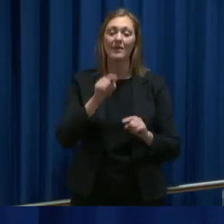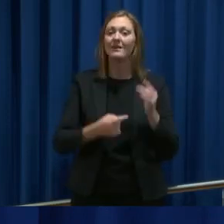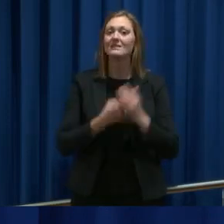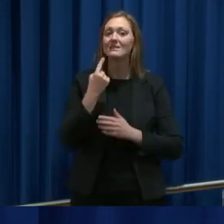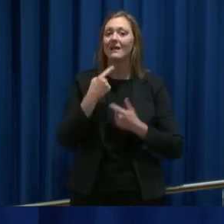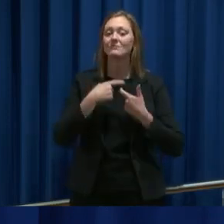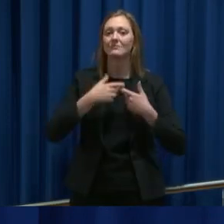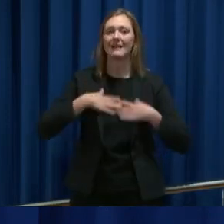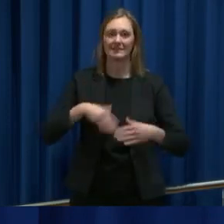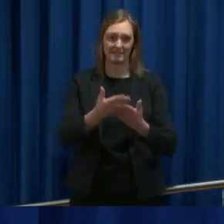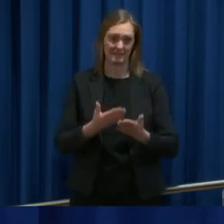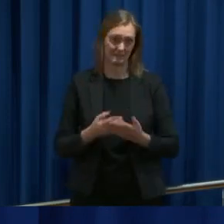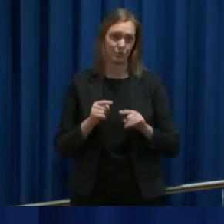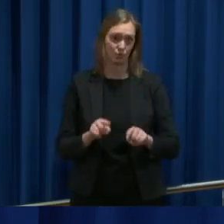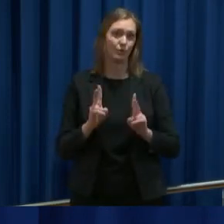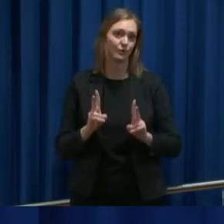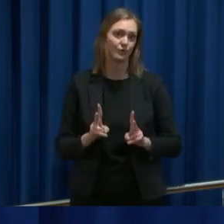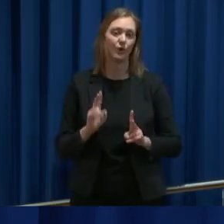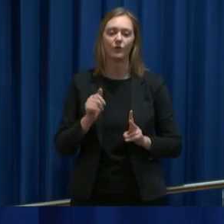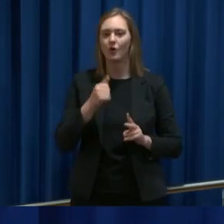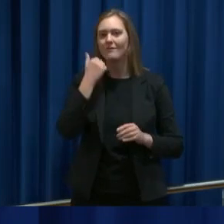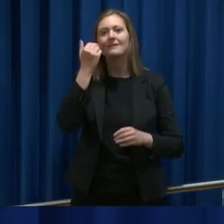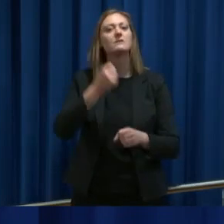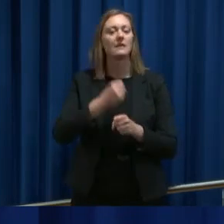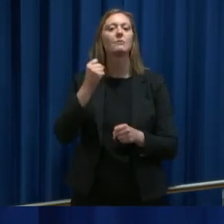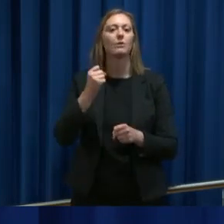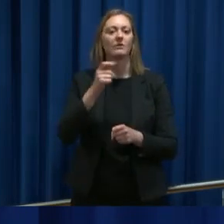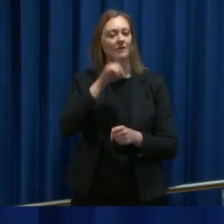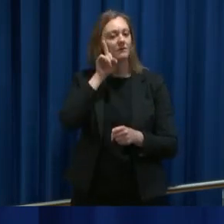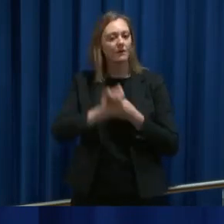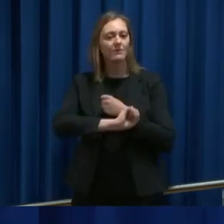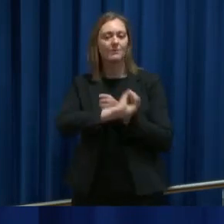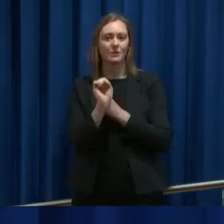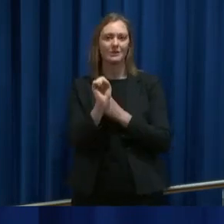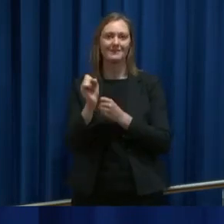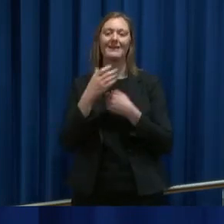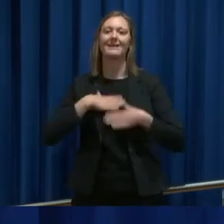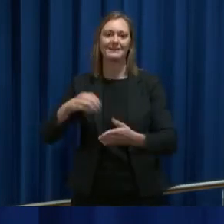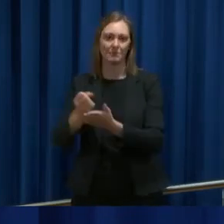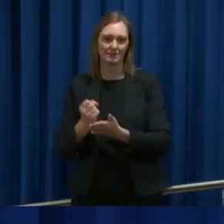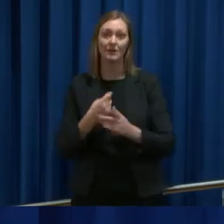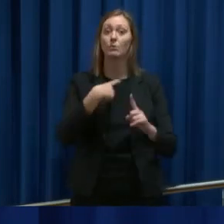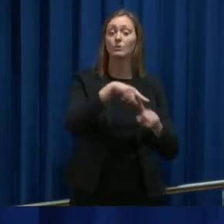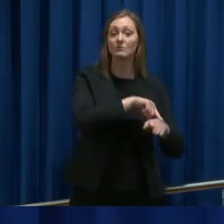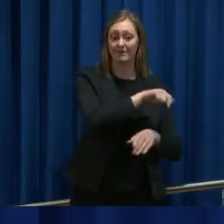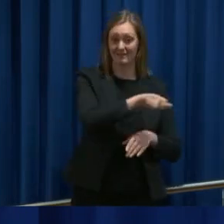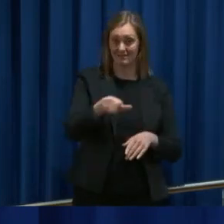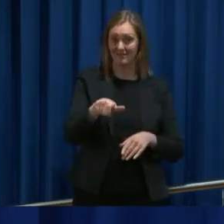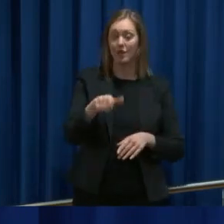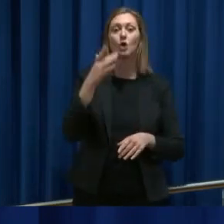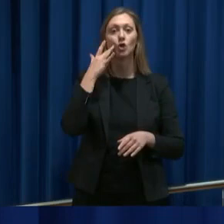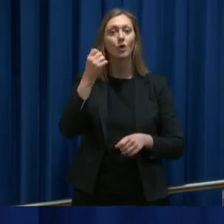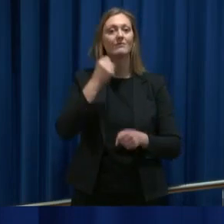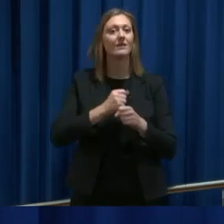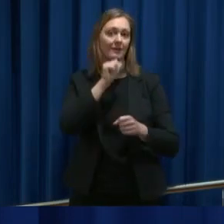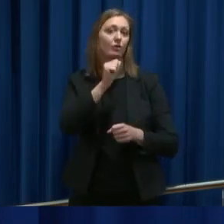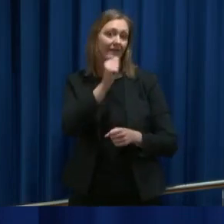i helsetjenesten nå, nettopp for å sikre oss at vi kan beskytte helsepersonell og pasienter i de tilfellene der det